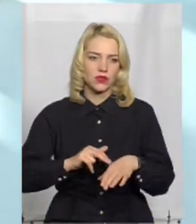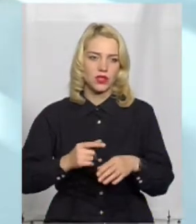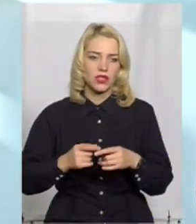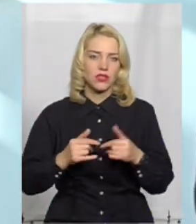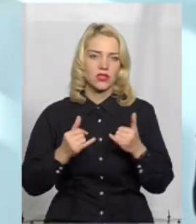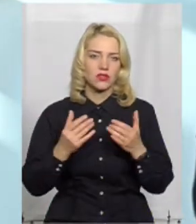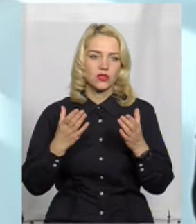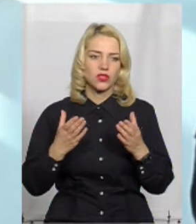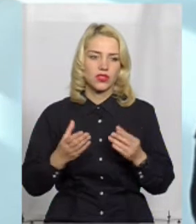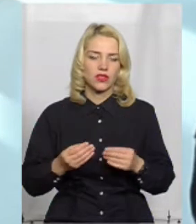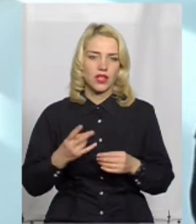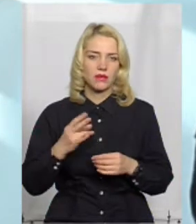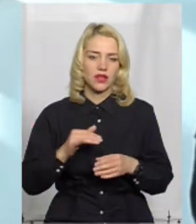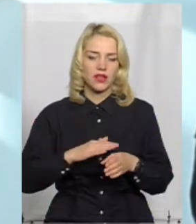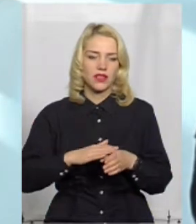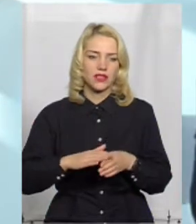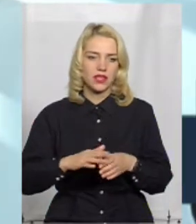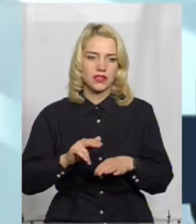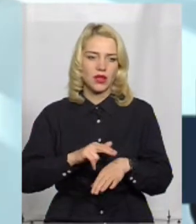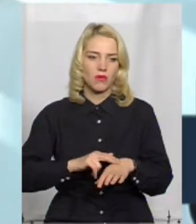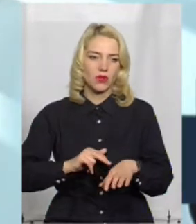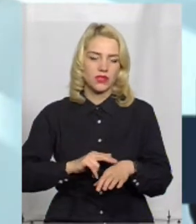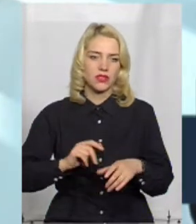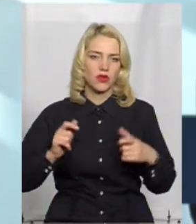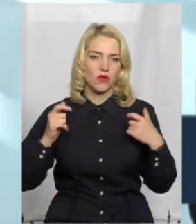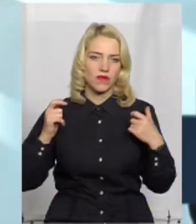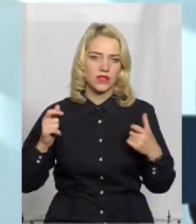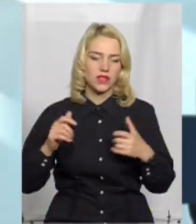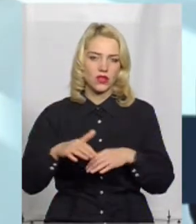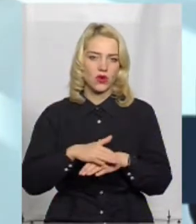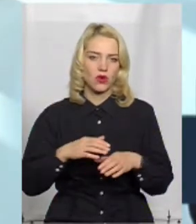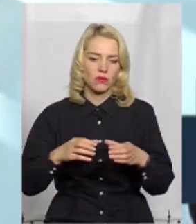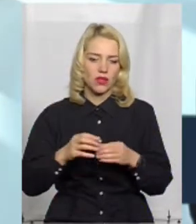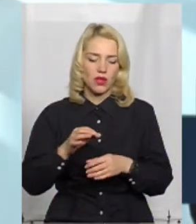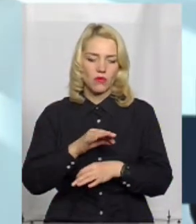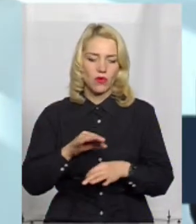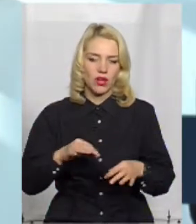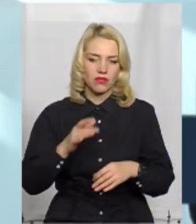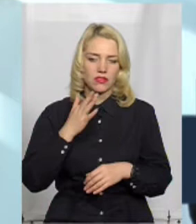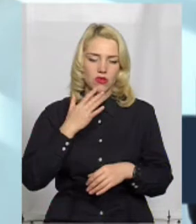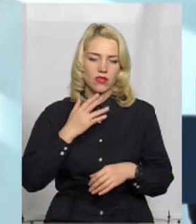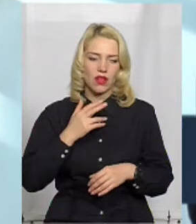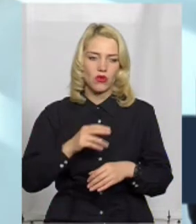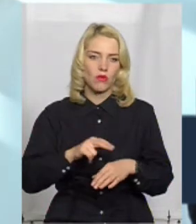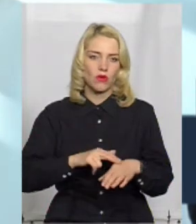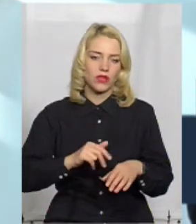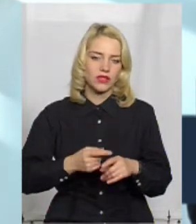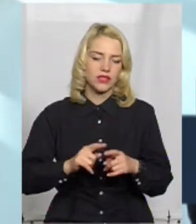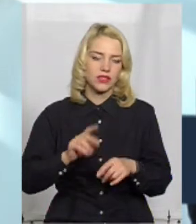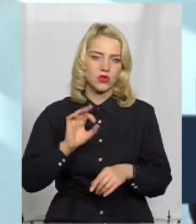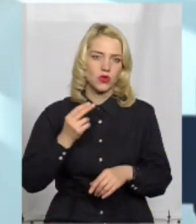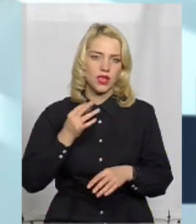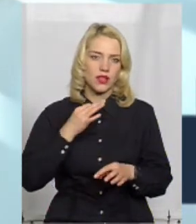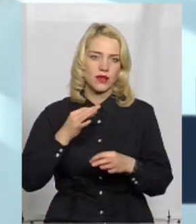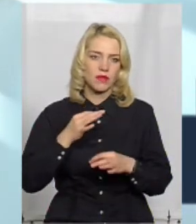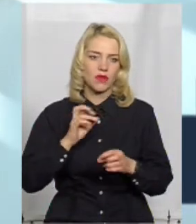І на сьогоднішній день при реалізації поліцейських офіцерів громади, проєкту національної поліції, то ці соціальні перемовники як